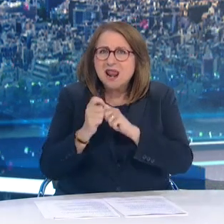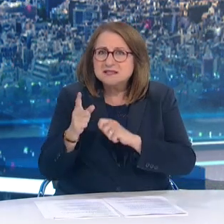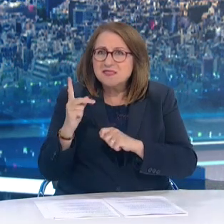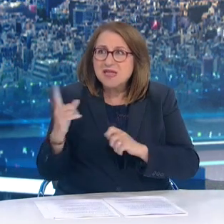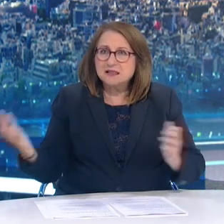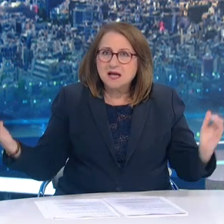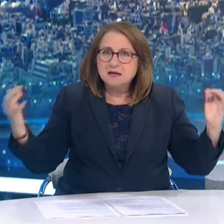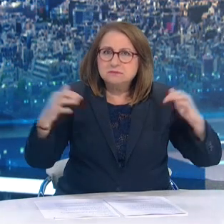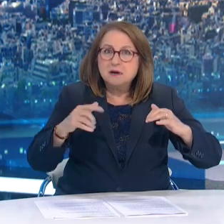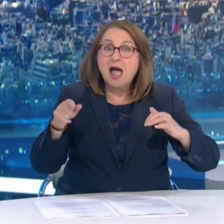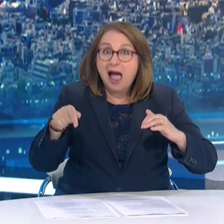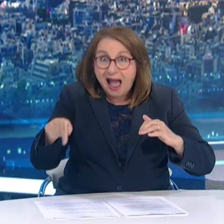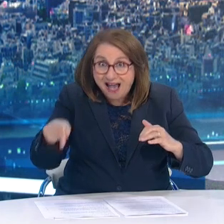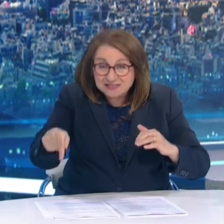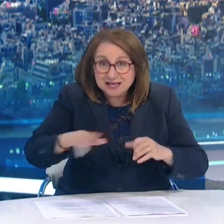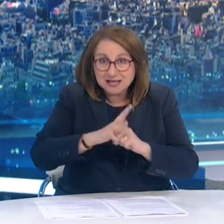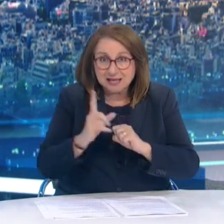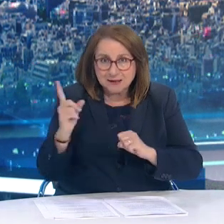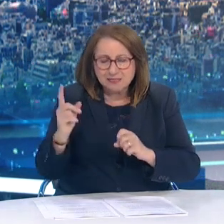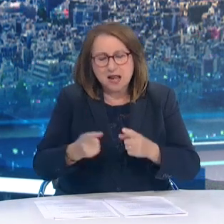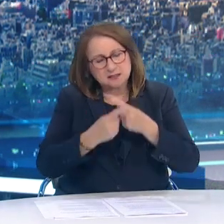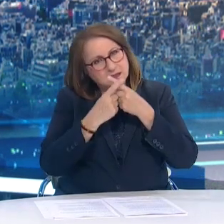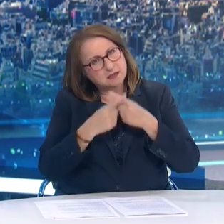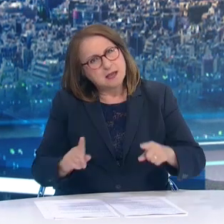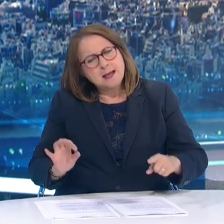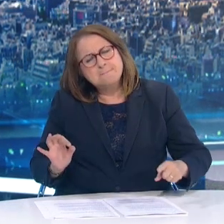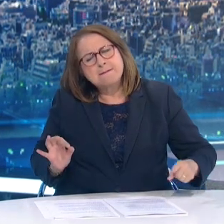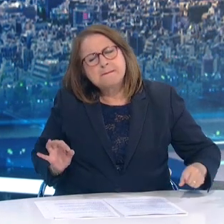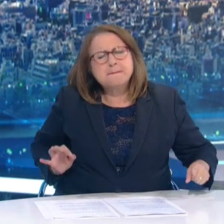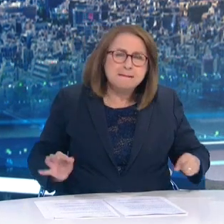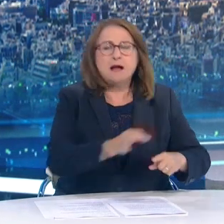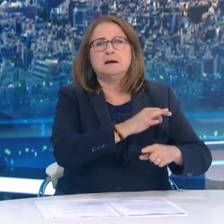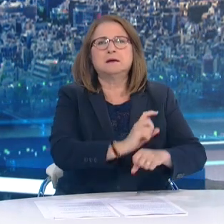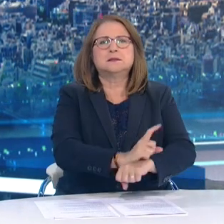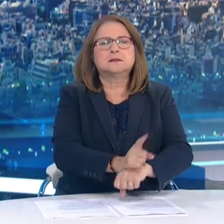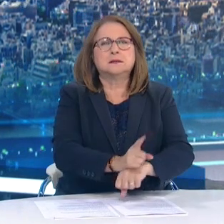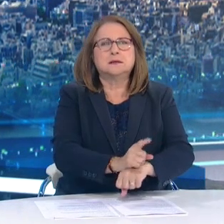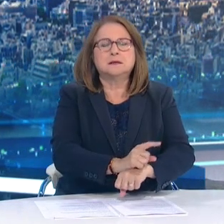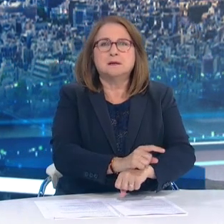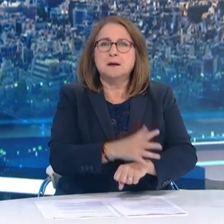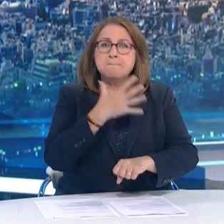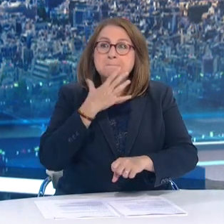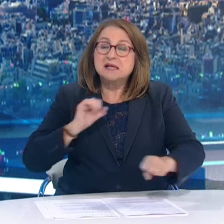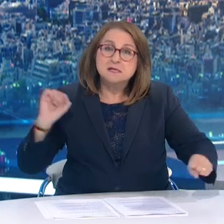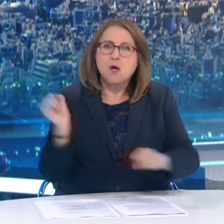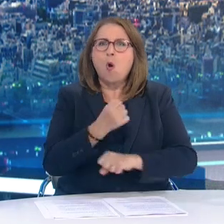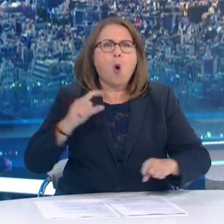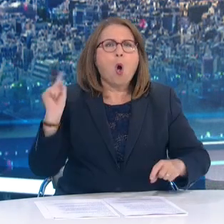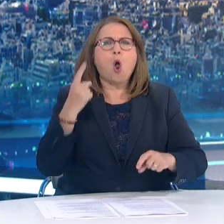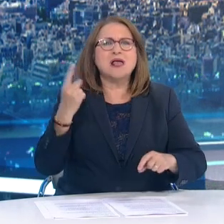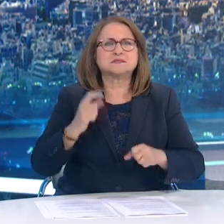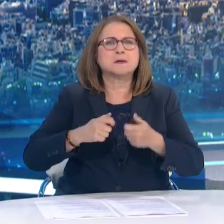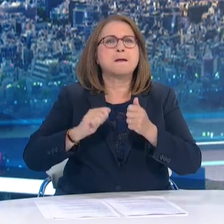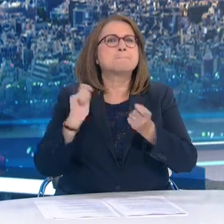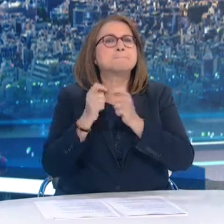μετάλλαξης ΔΕΛΤΑ που έχει εμφανιστεί σε περισσότερες από 98 χώρες του κόσμου. Και όπως αναμένετε, ήρθε και στη χώρα μας, γιατί